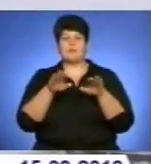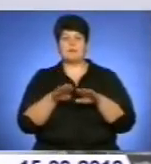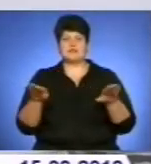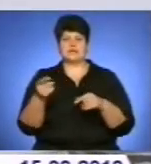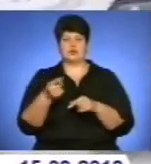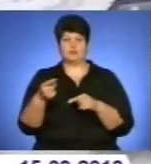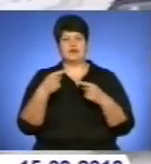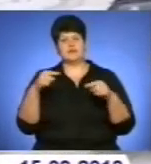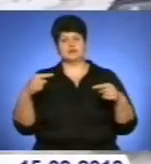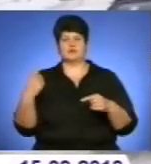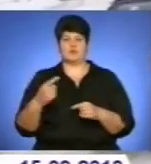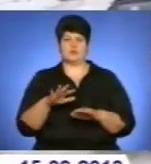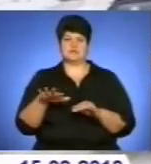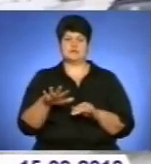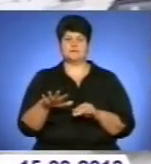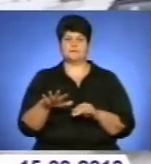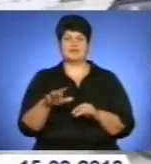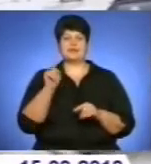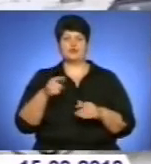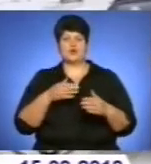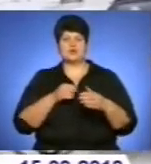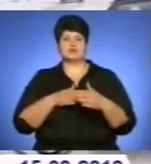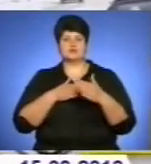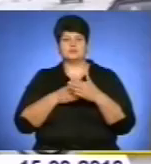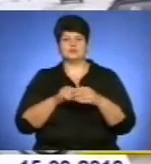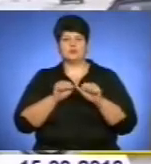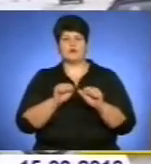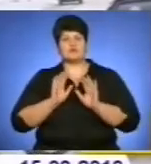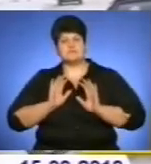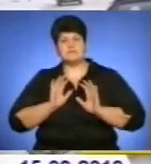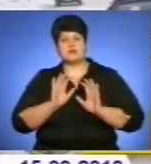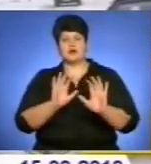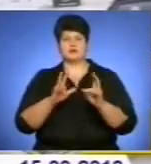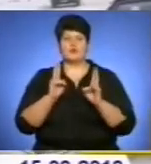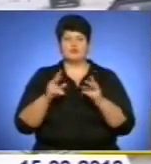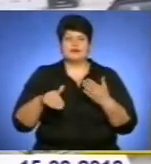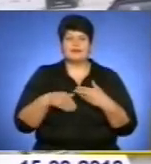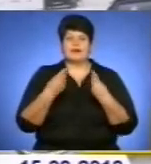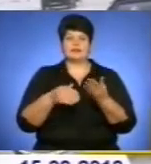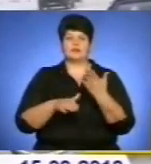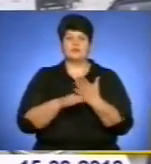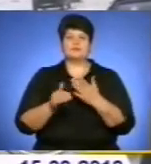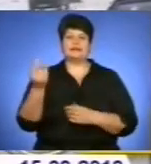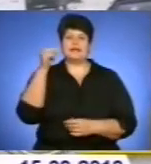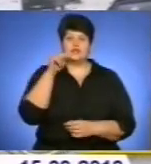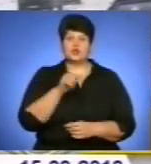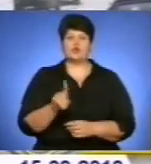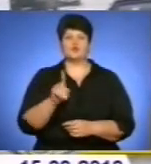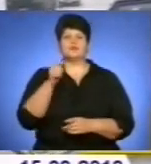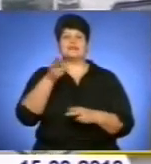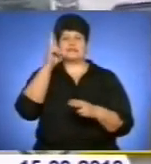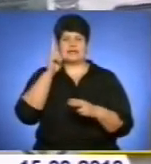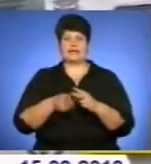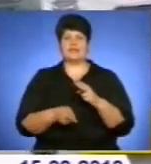рух автотранспорту і в обласному центрі. Державтоінспектори та інші міліцейські підрозділи вживають заходів безпеки, зокрема обмежують рух